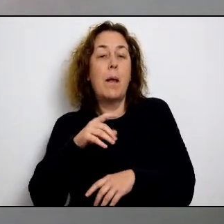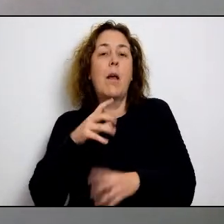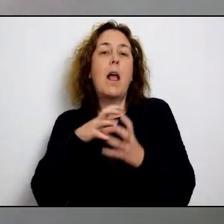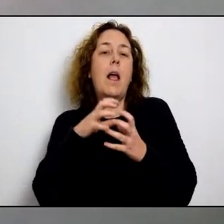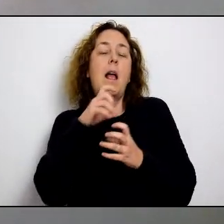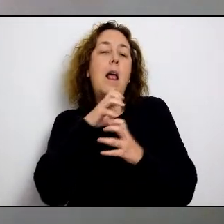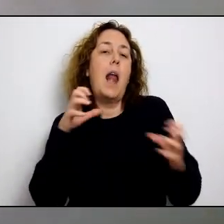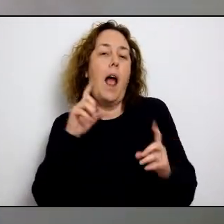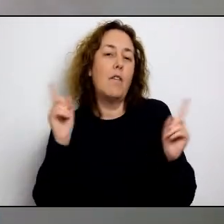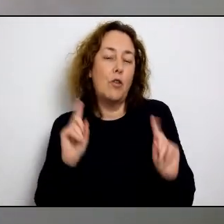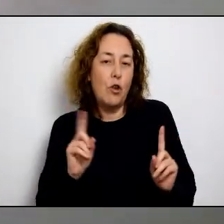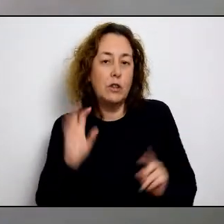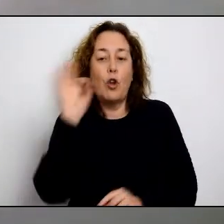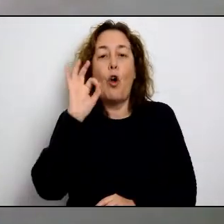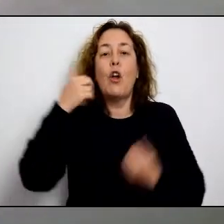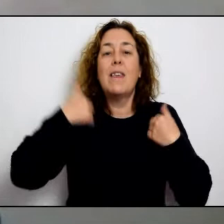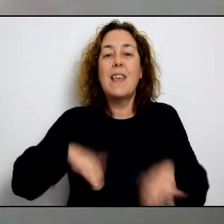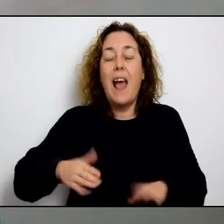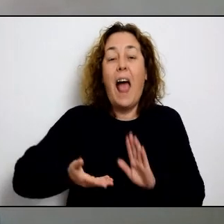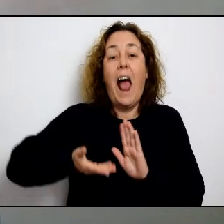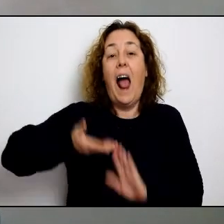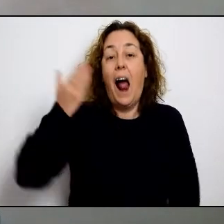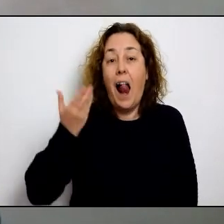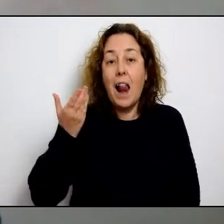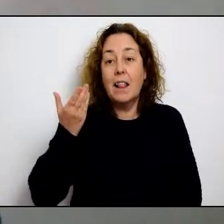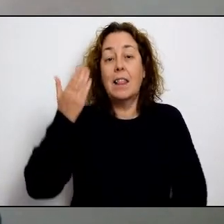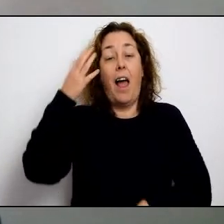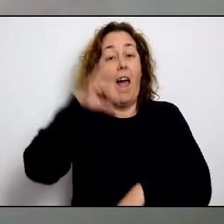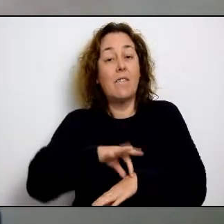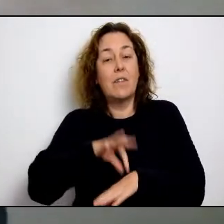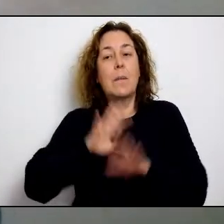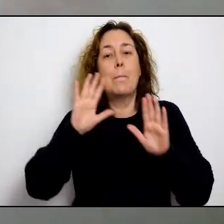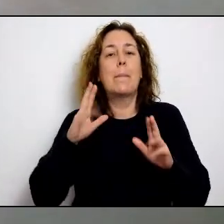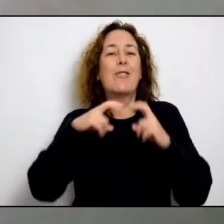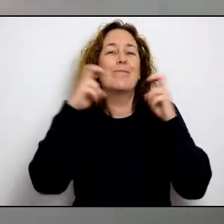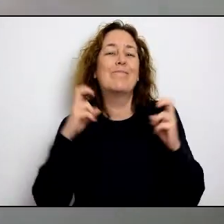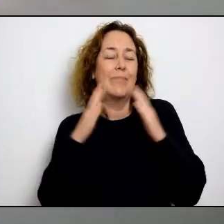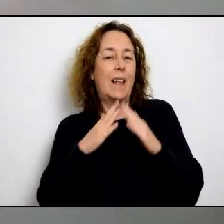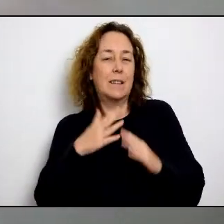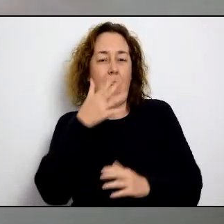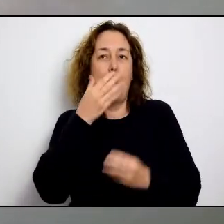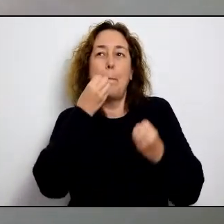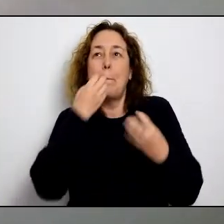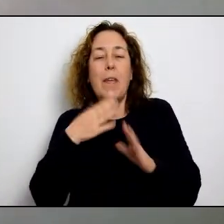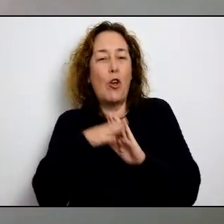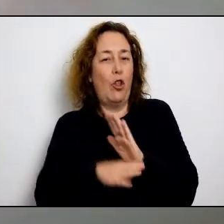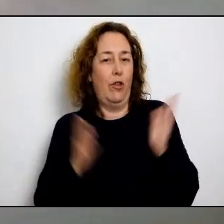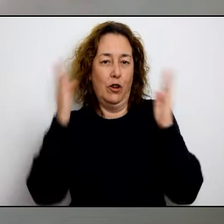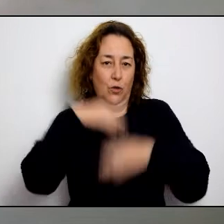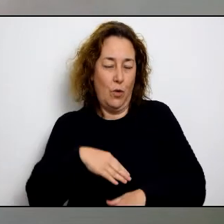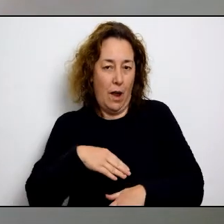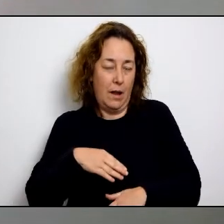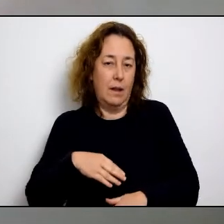com deia ja s'àrea de salut, a persones que donin positiu i siguin lleus, o persones que hagin estat donades d'alta